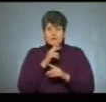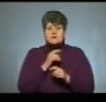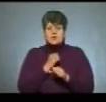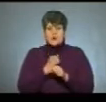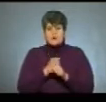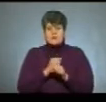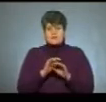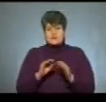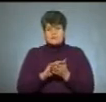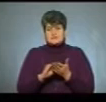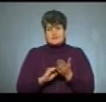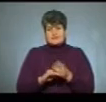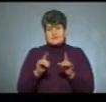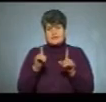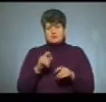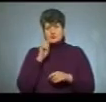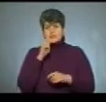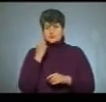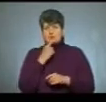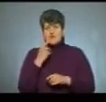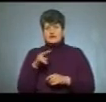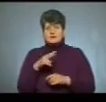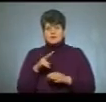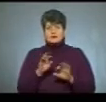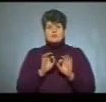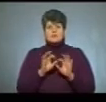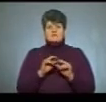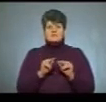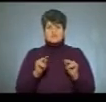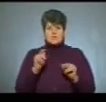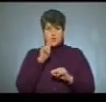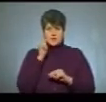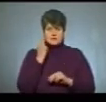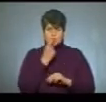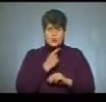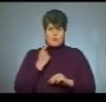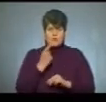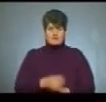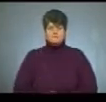написання тесту з української мови і літератури, які прокоментувала вчителька української мови.